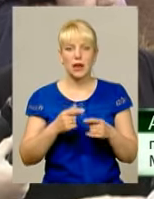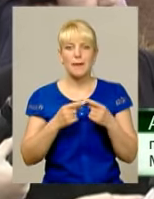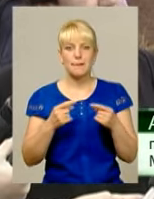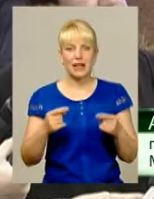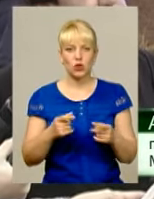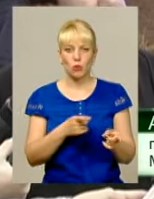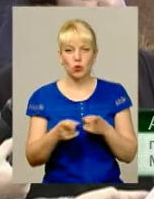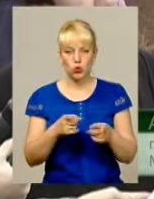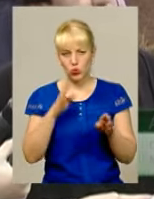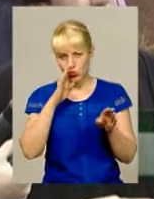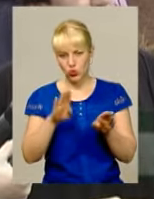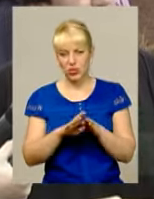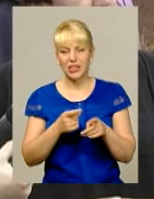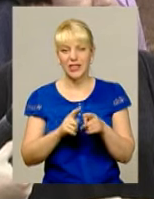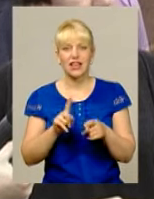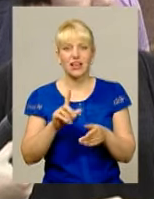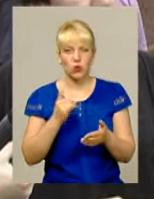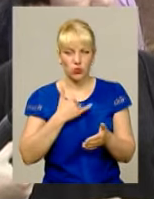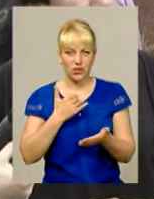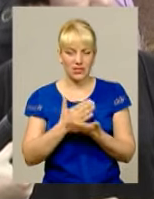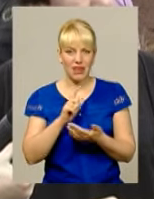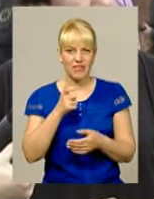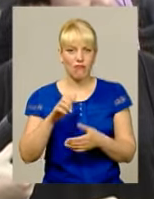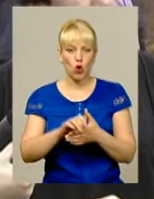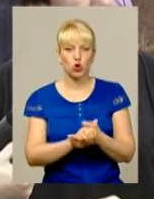підготовки схожі до тих, які ми маємо у Євросоюзі